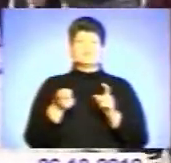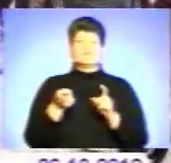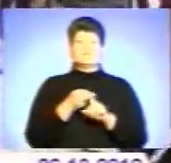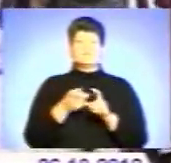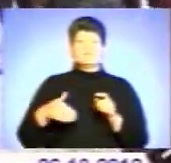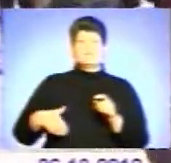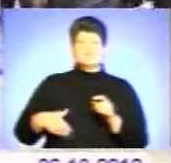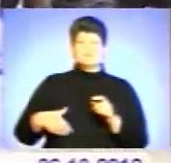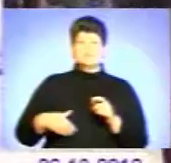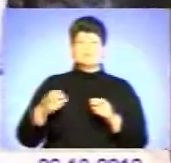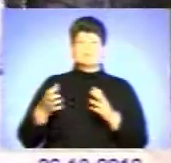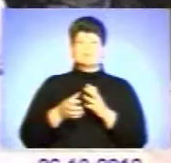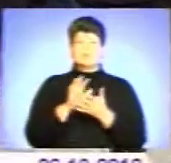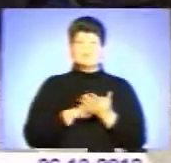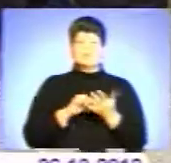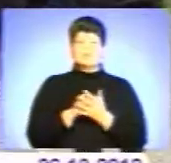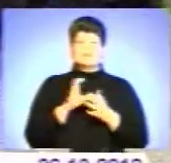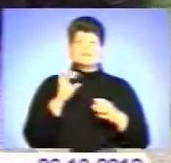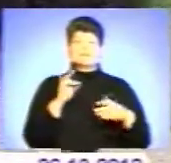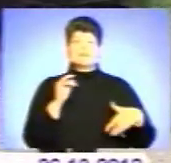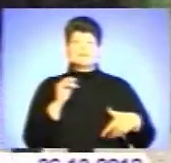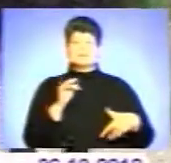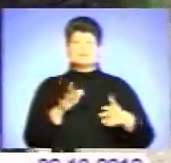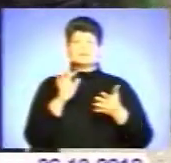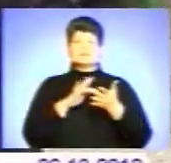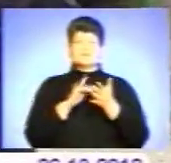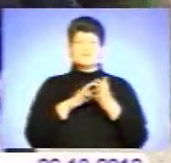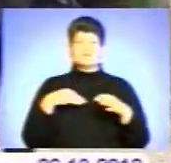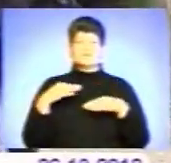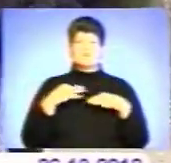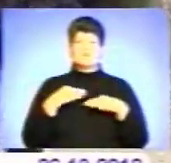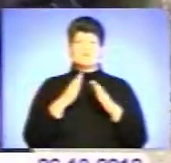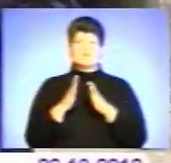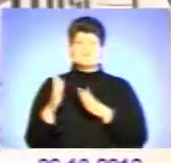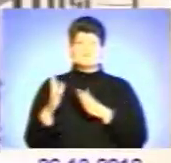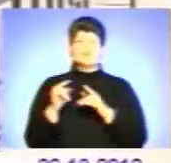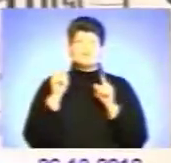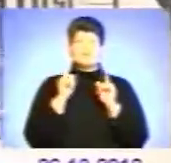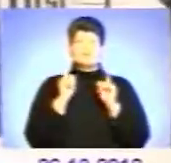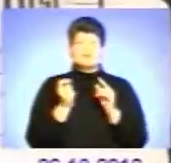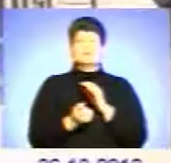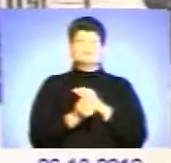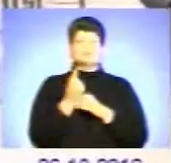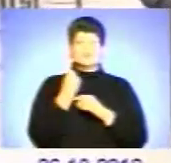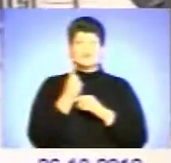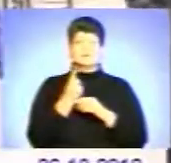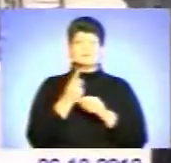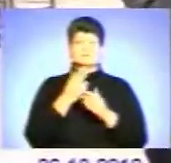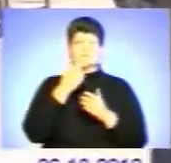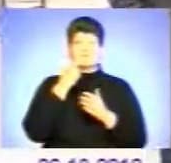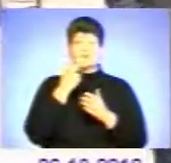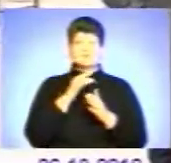систем печінки, селезінки, а в наймолодших і центральної нервової системи. Тому як тільки проявляються симптоми, одразу